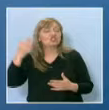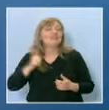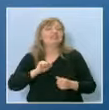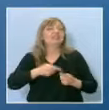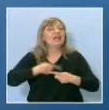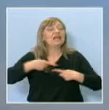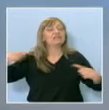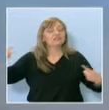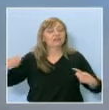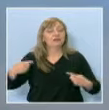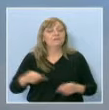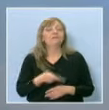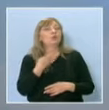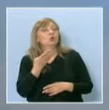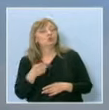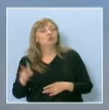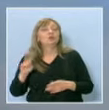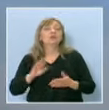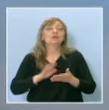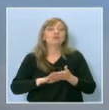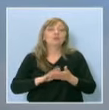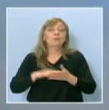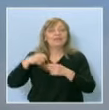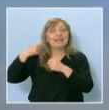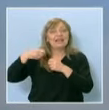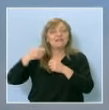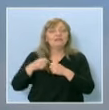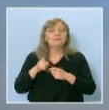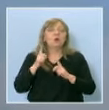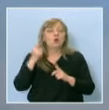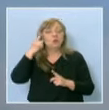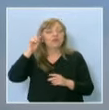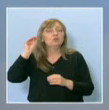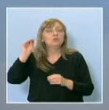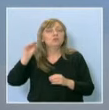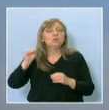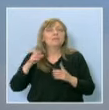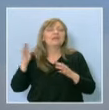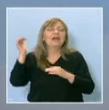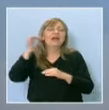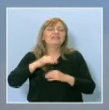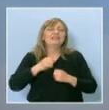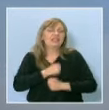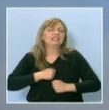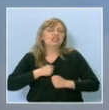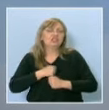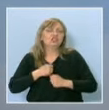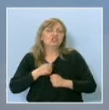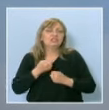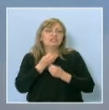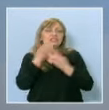И за другата документална лента, всъщност, която припомня най-трагичните събития в